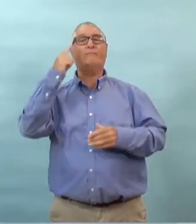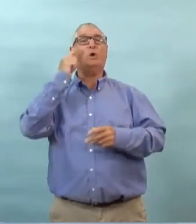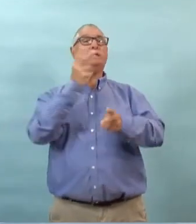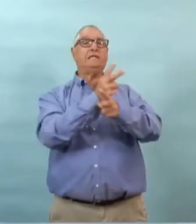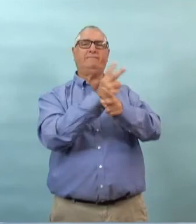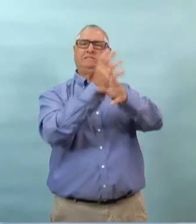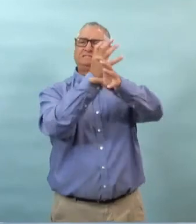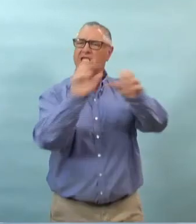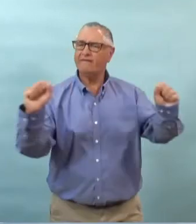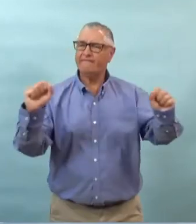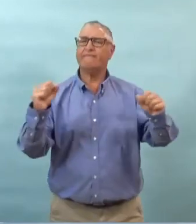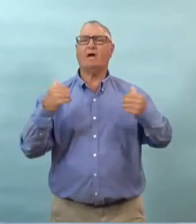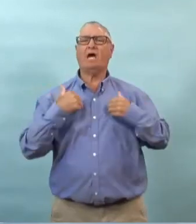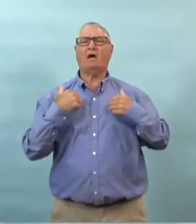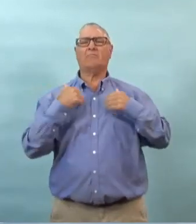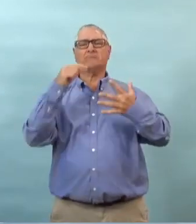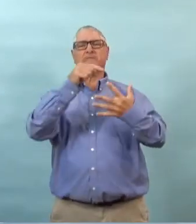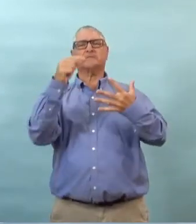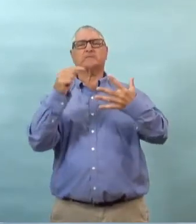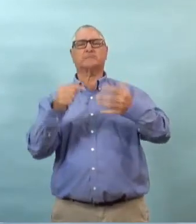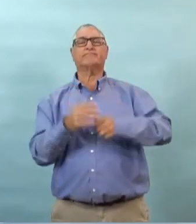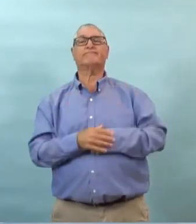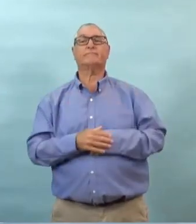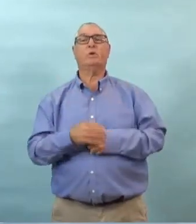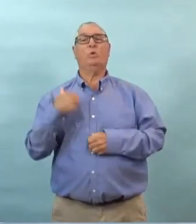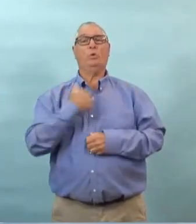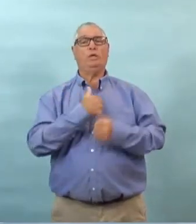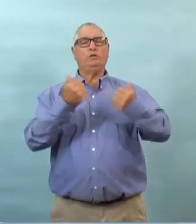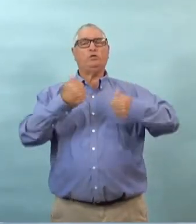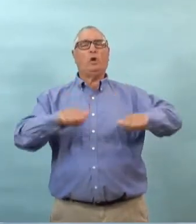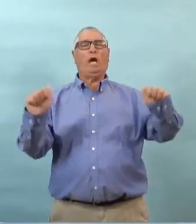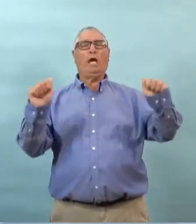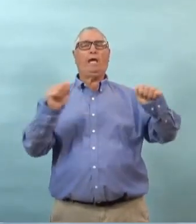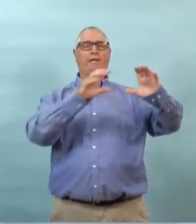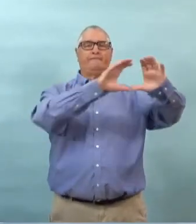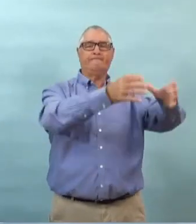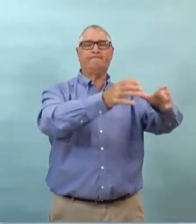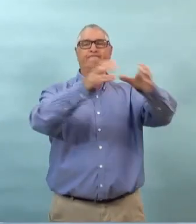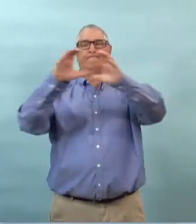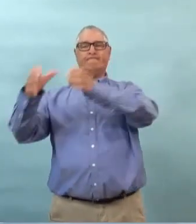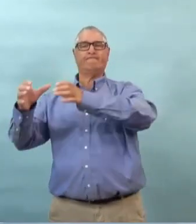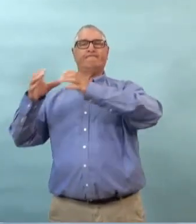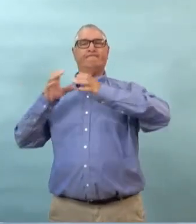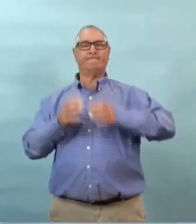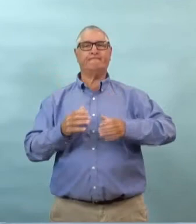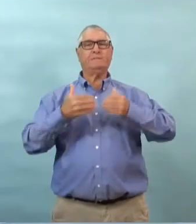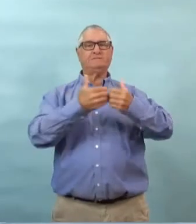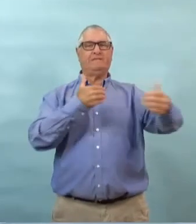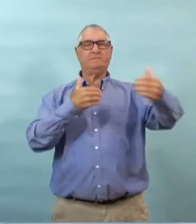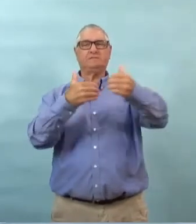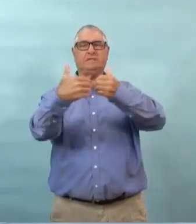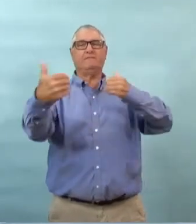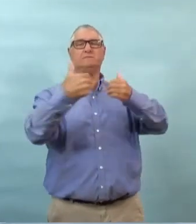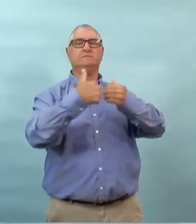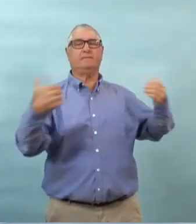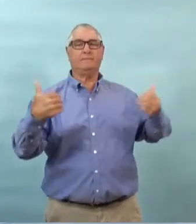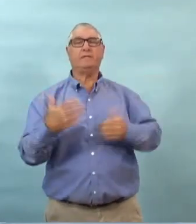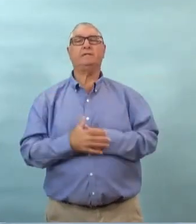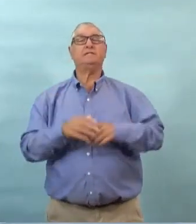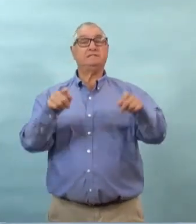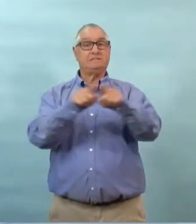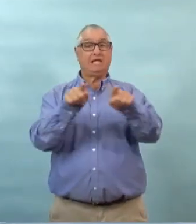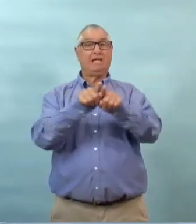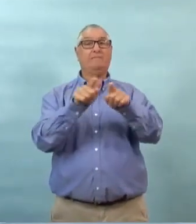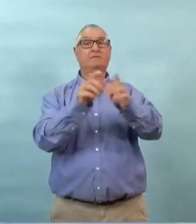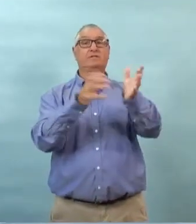enfants à l'école pour le début de l'année scolaire c'est un plan sécuritaire qui va nous permettre de la meilleure manière possible de